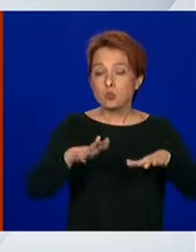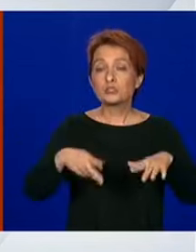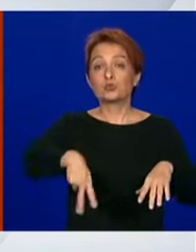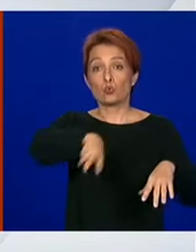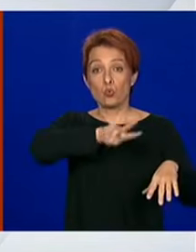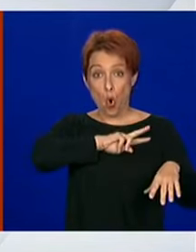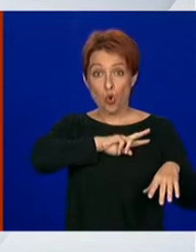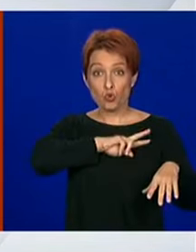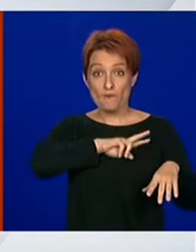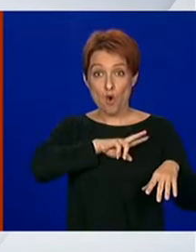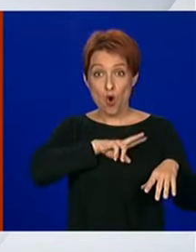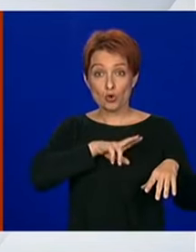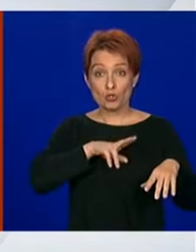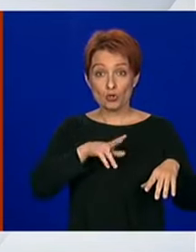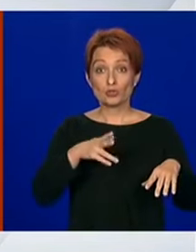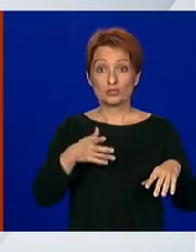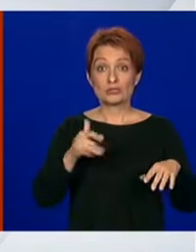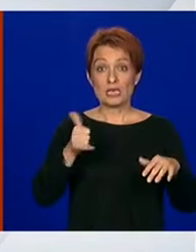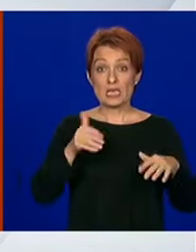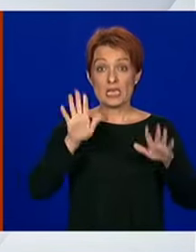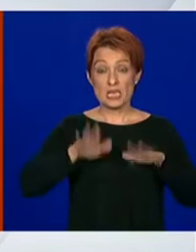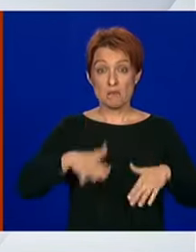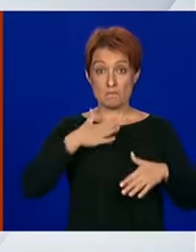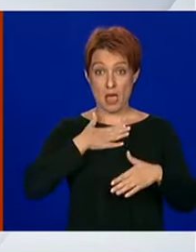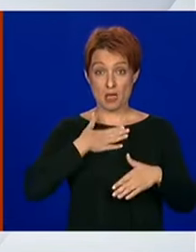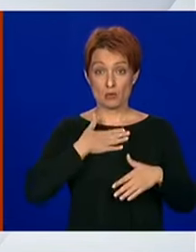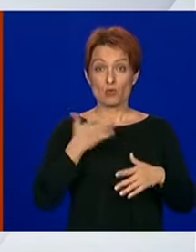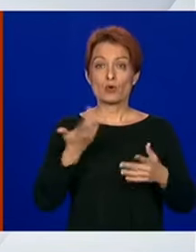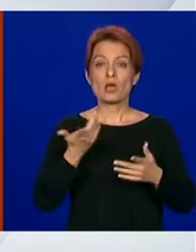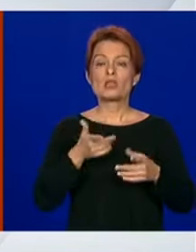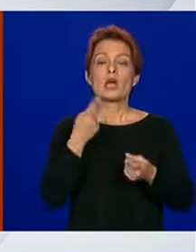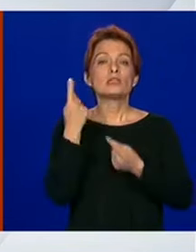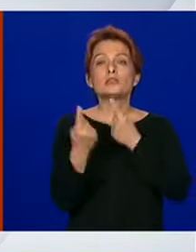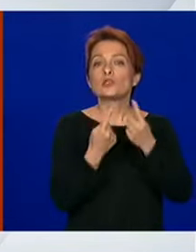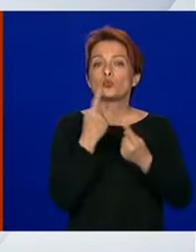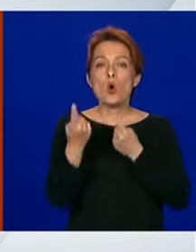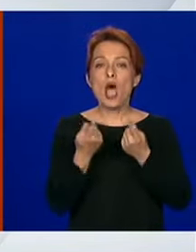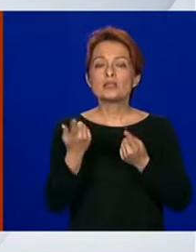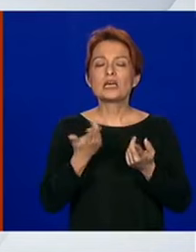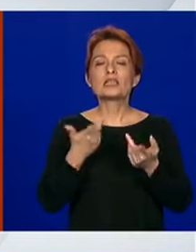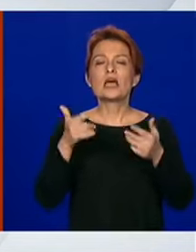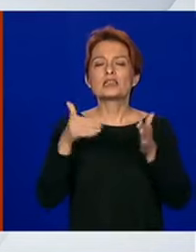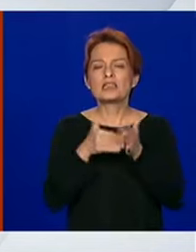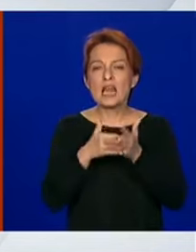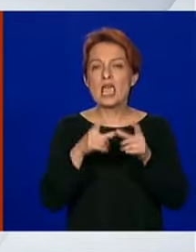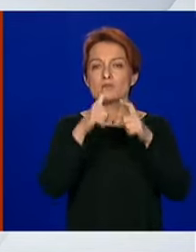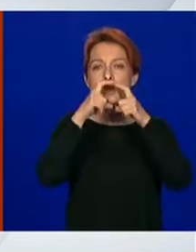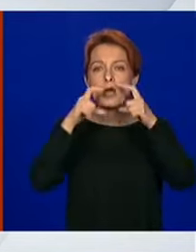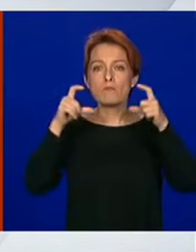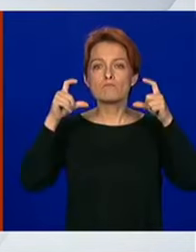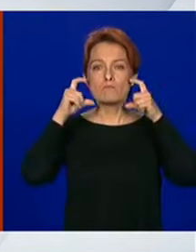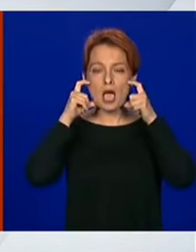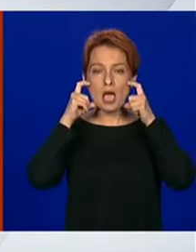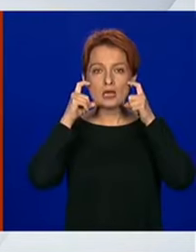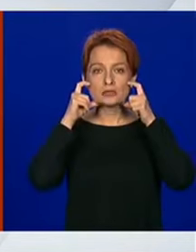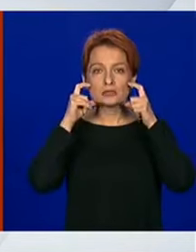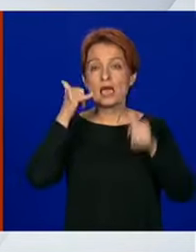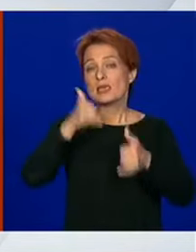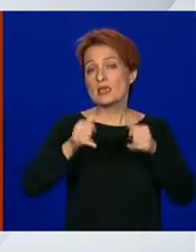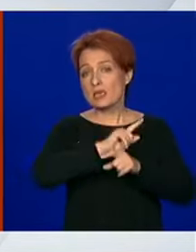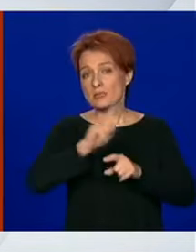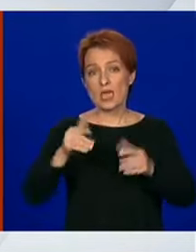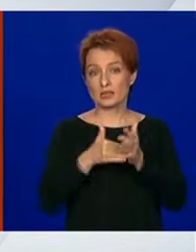sebe, da li će oni u određenim situacijama za koje smo mi to napisali nositi masku ili neće.